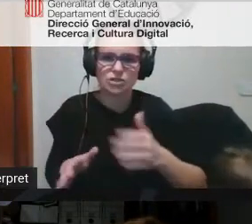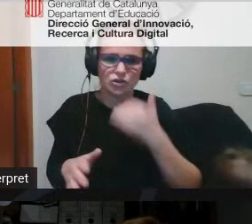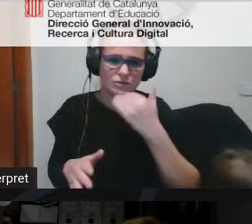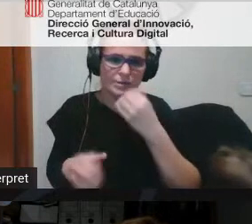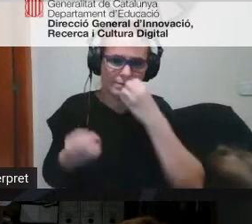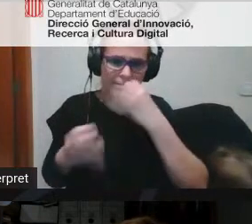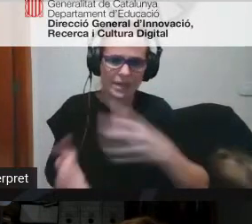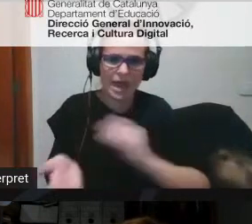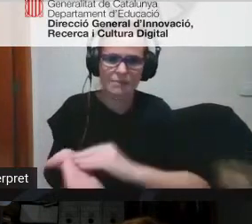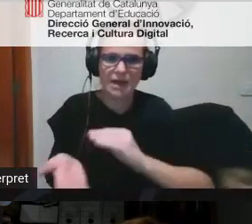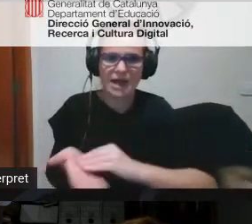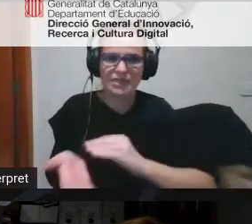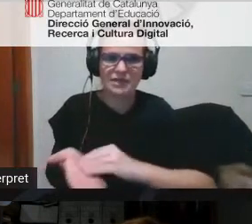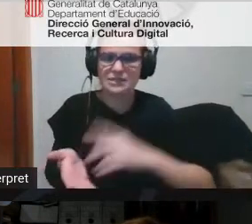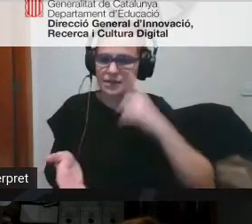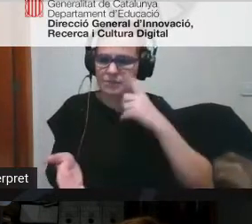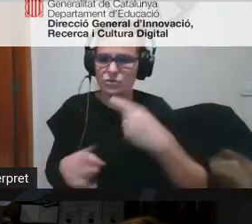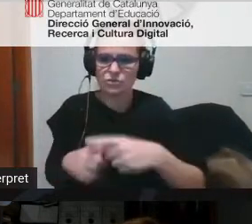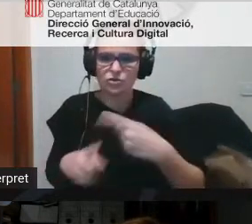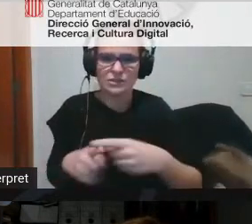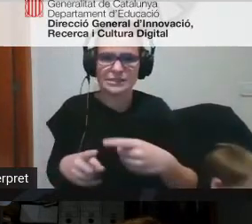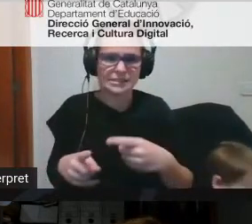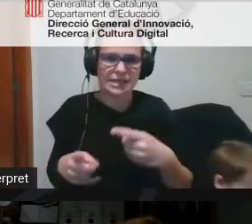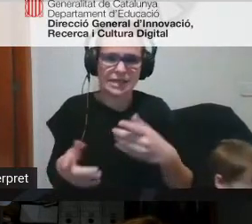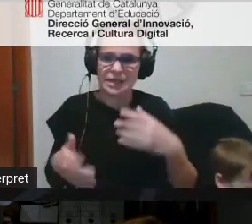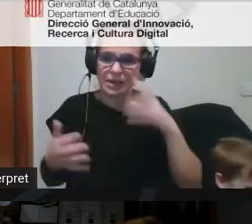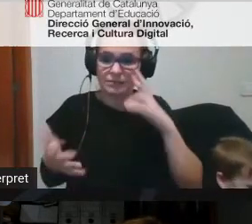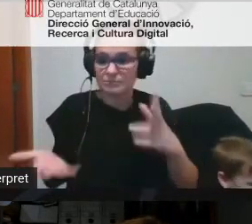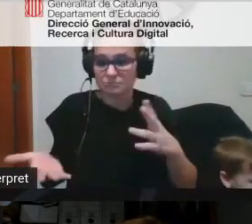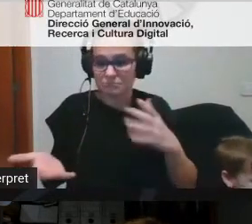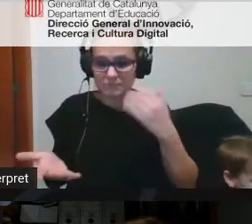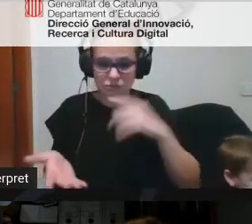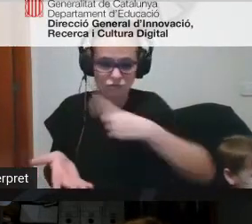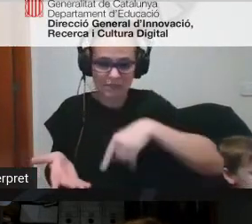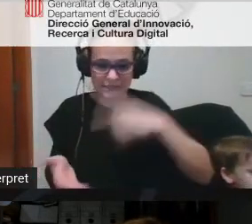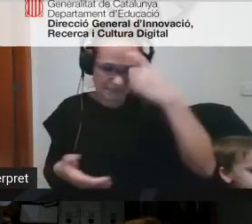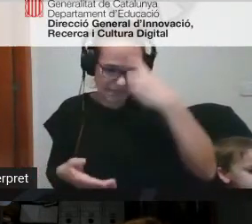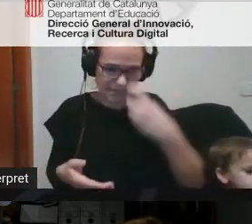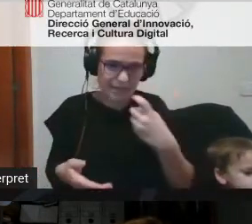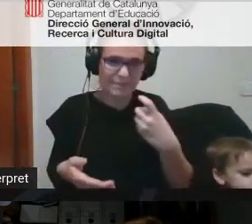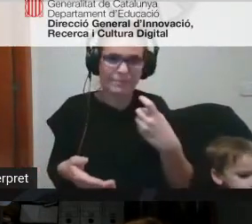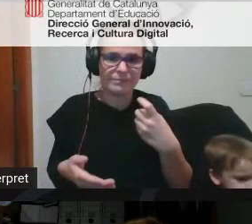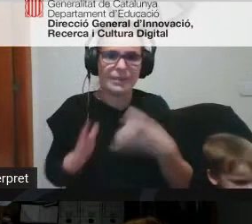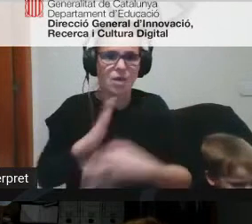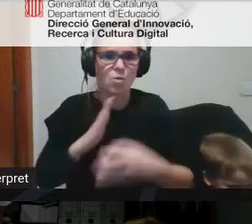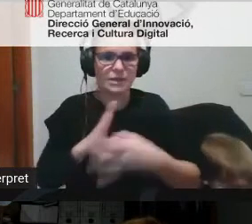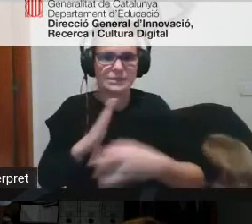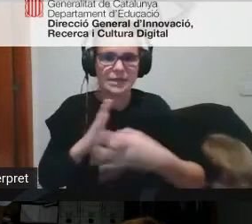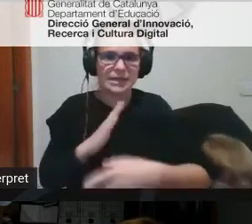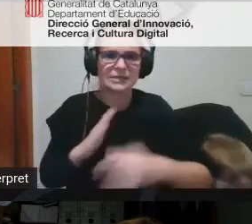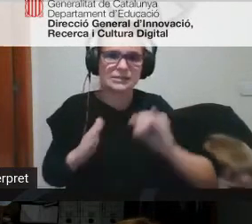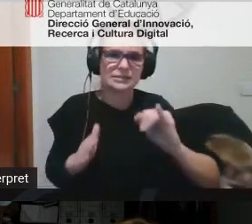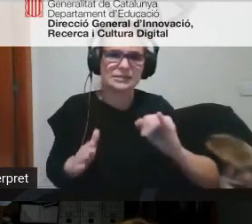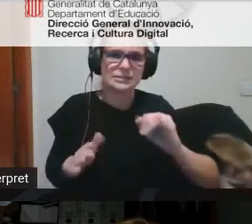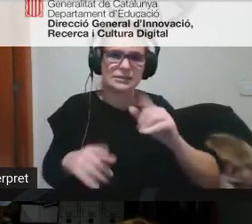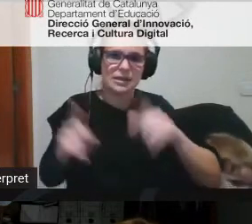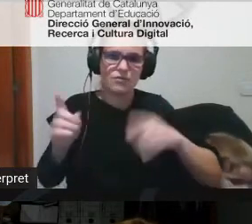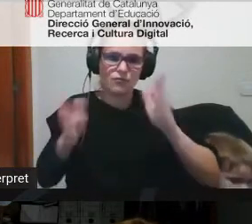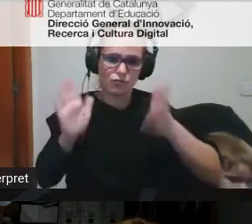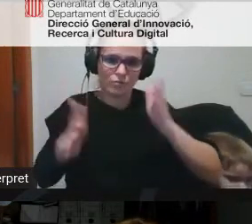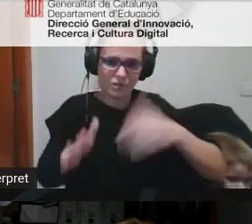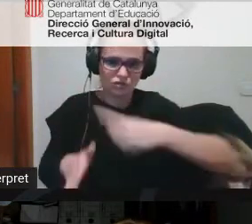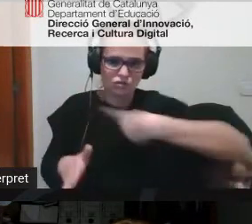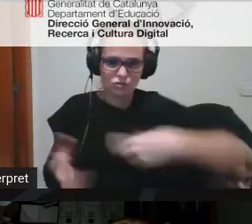a vegades no et trobes coses que potser no s'adjusten però en aquest cas nosaltres creiem que és la qualitat i en quant a les formacions entre